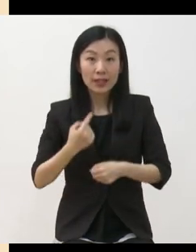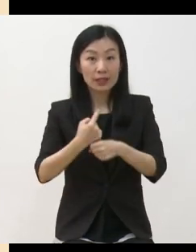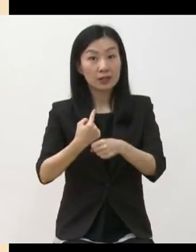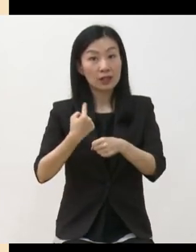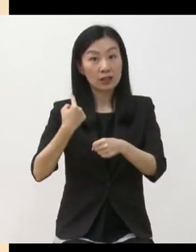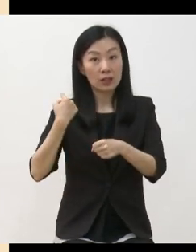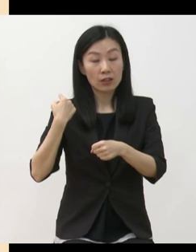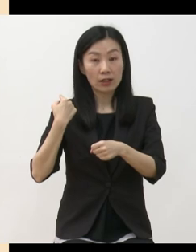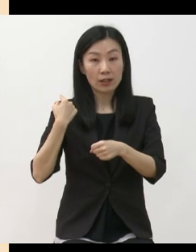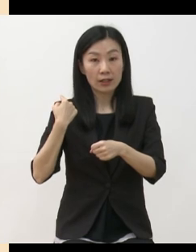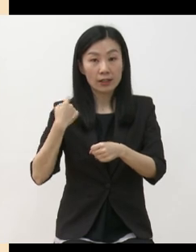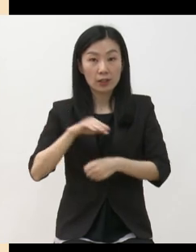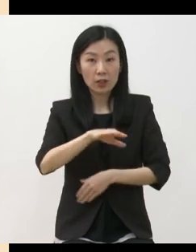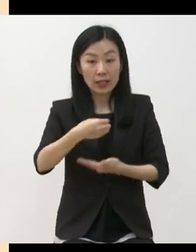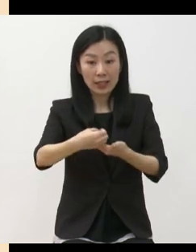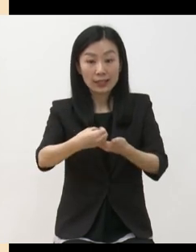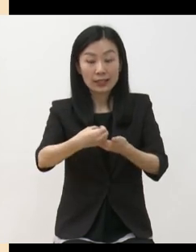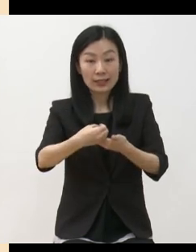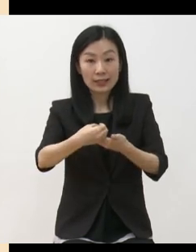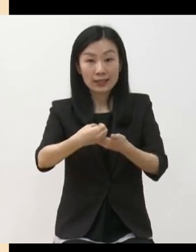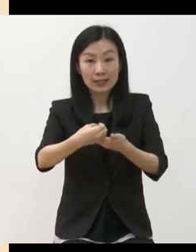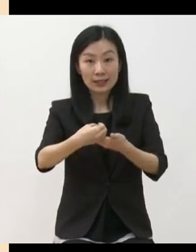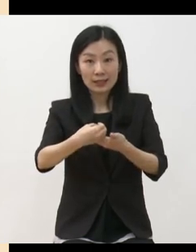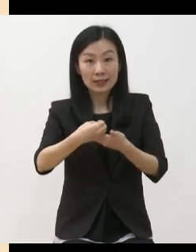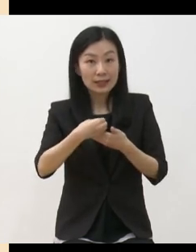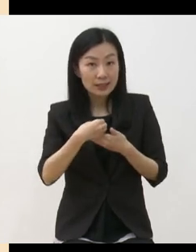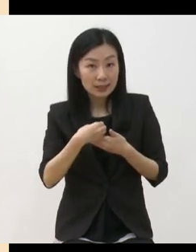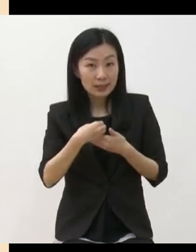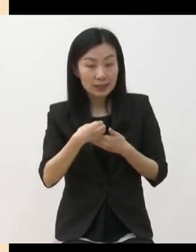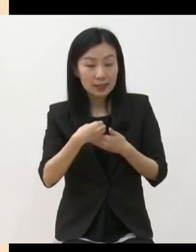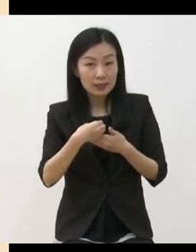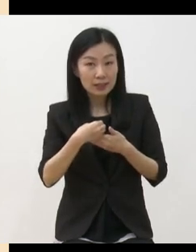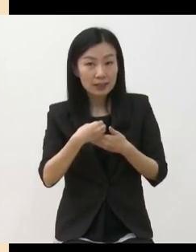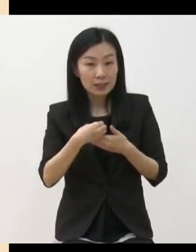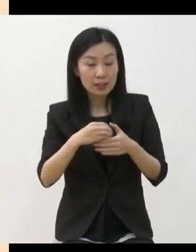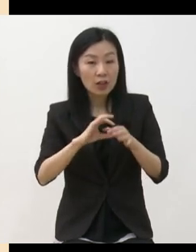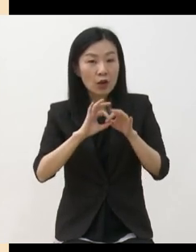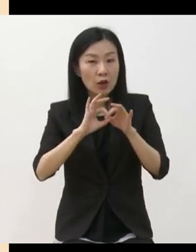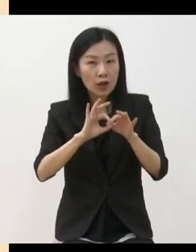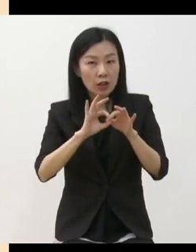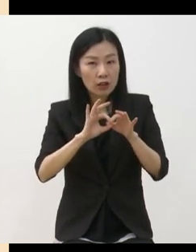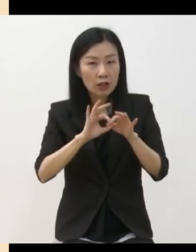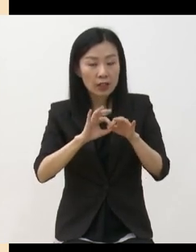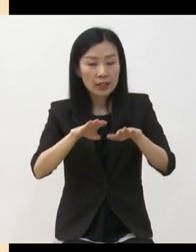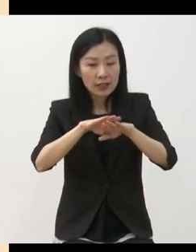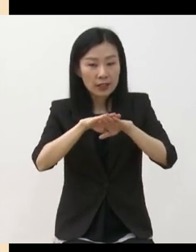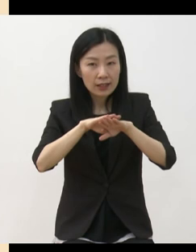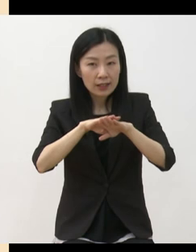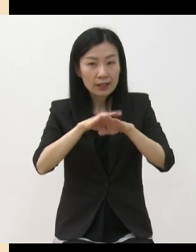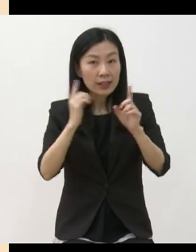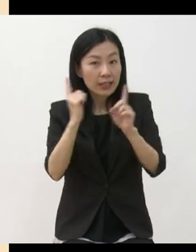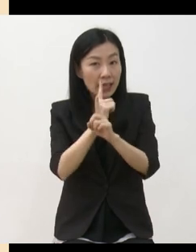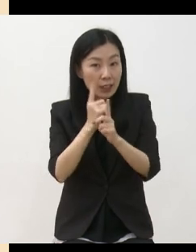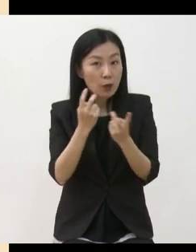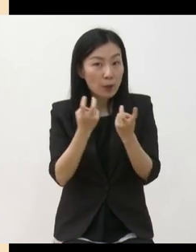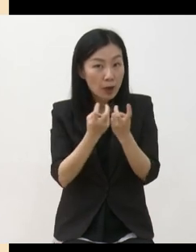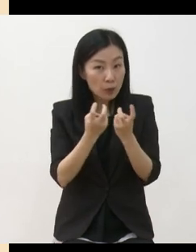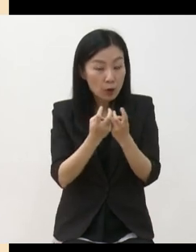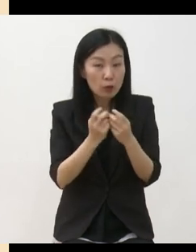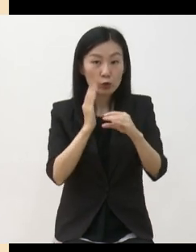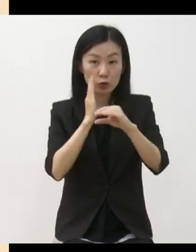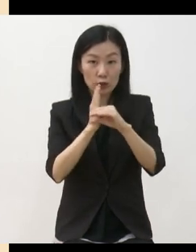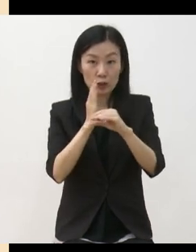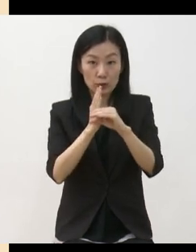지원과 심의제도와 관련된 개선사항들 중심으로 개선을 해왔습니다 올해